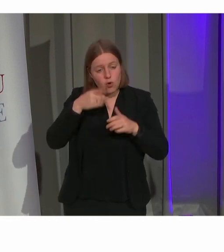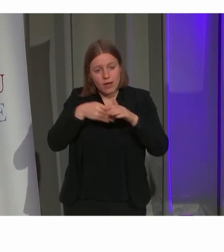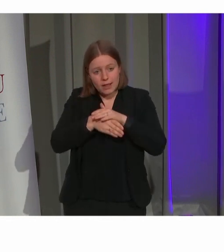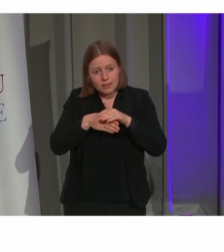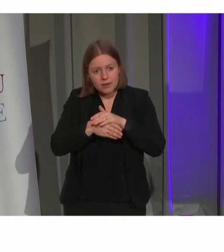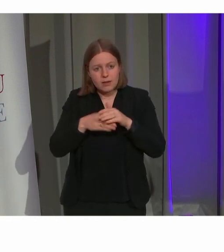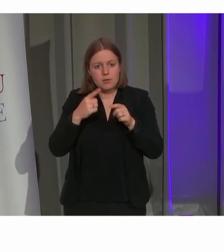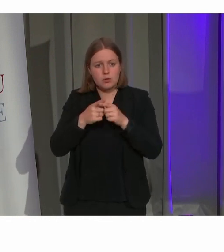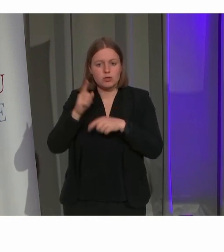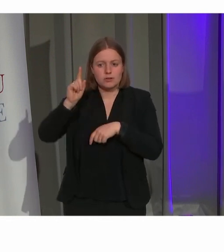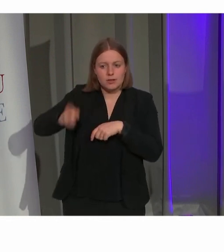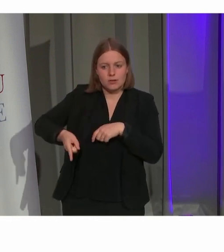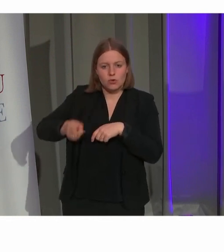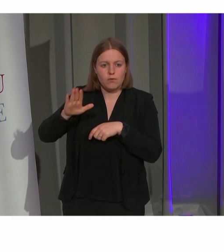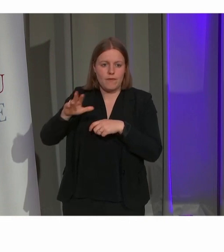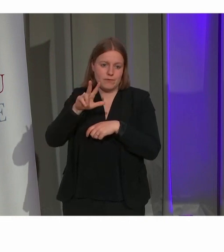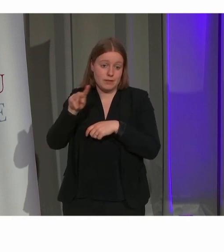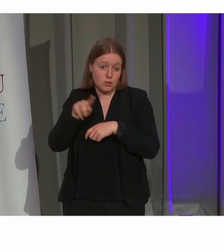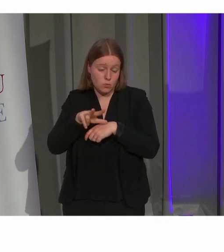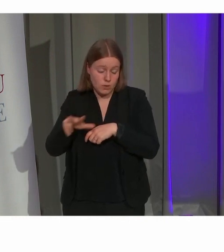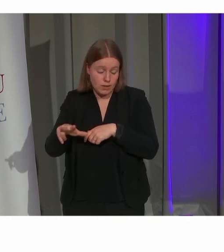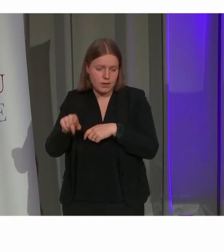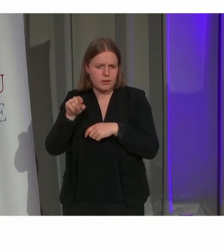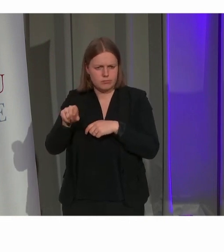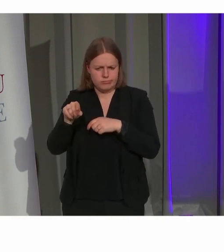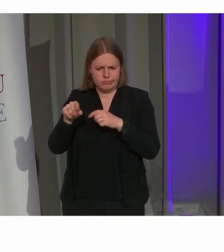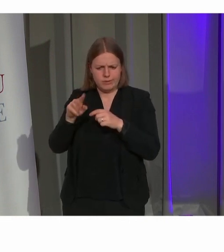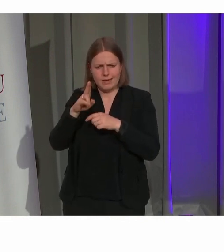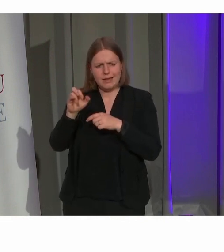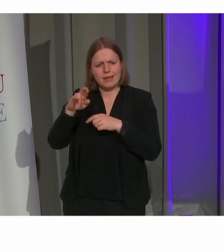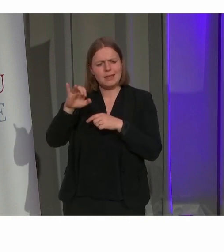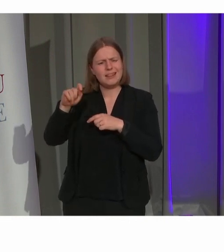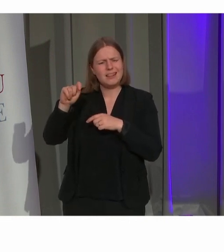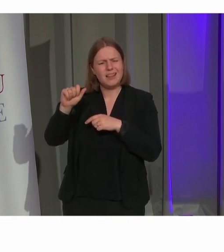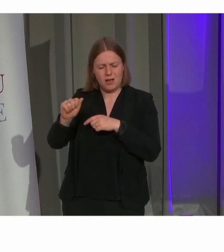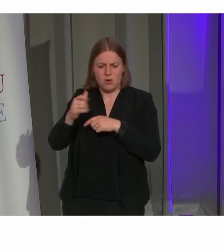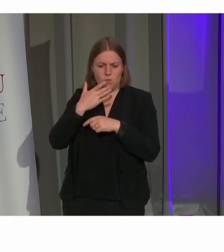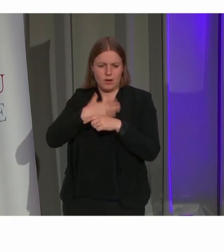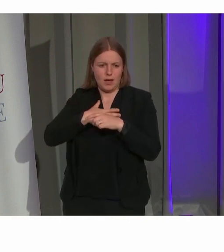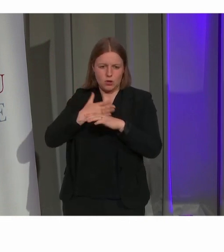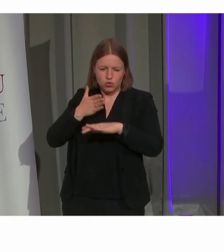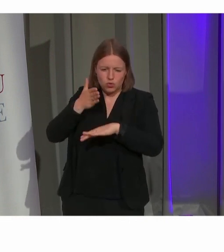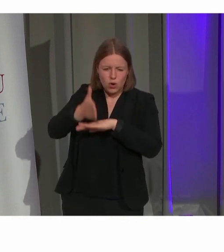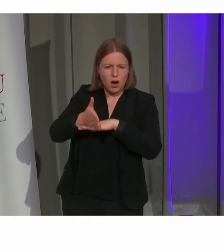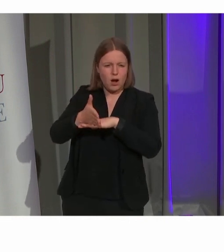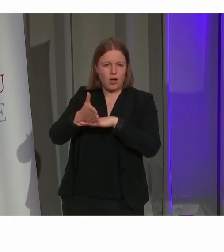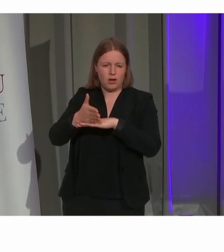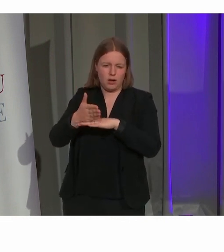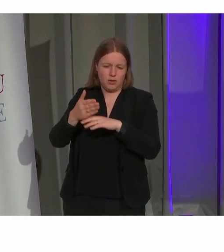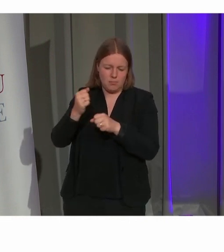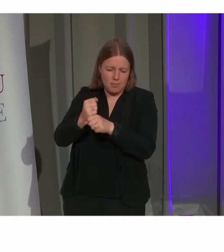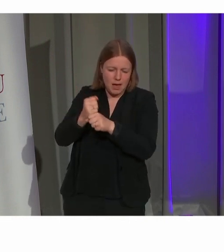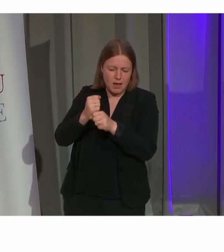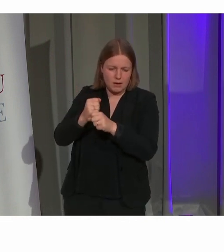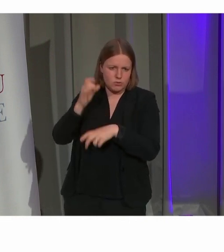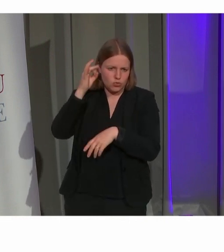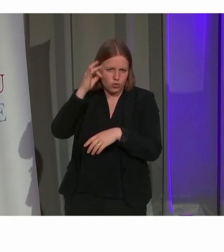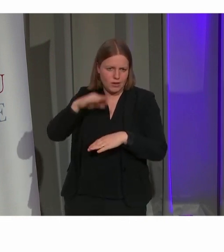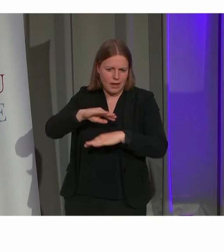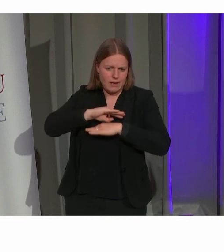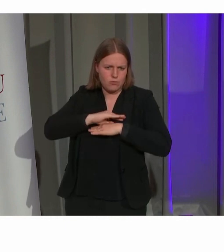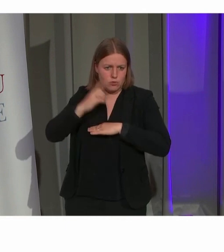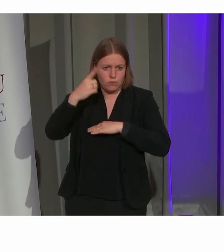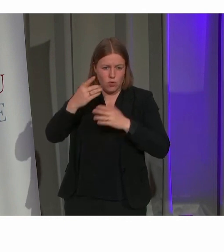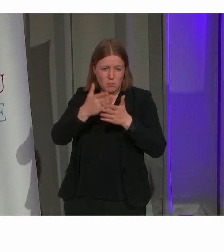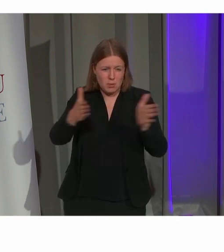Herita VZW, die cultureel erfgoed wil toegankelijk maken voor een heel breed publiek. Toegankelijk